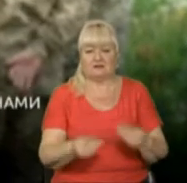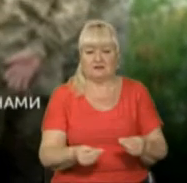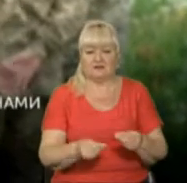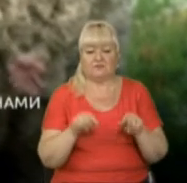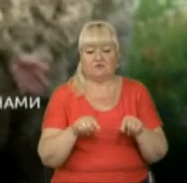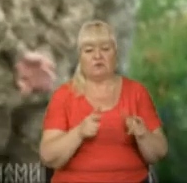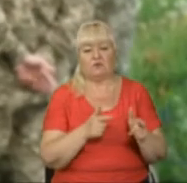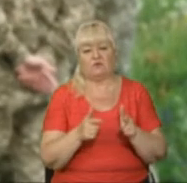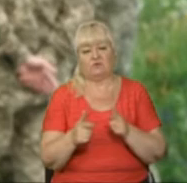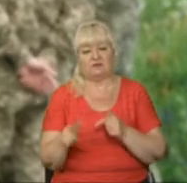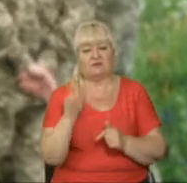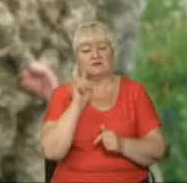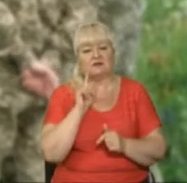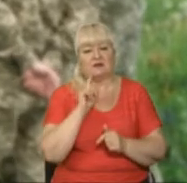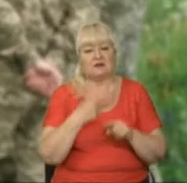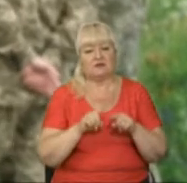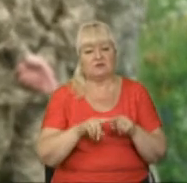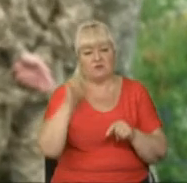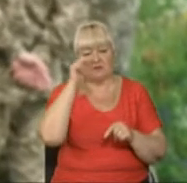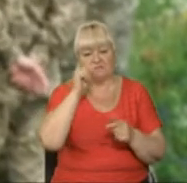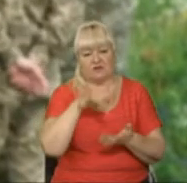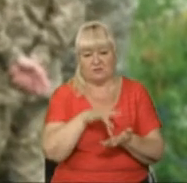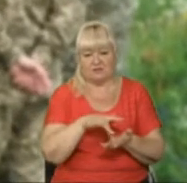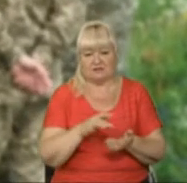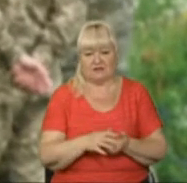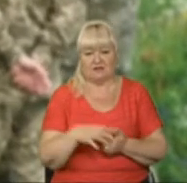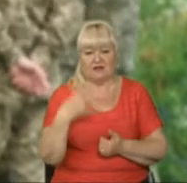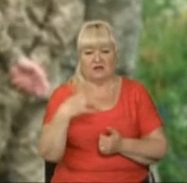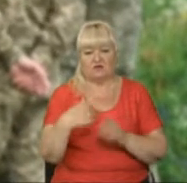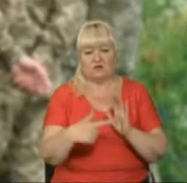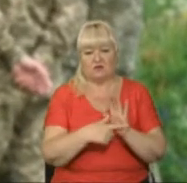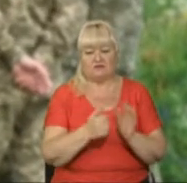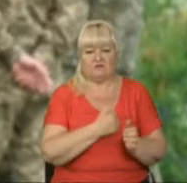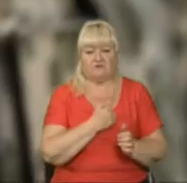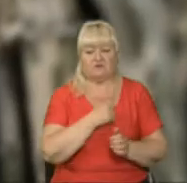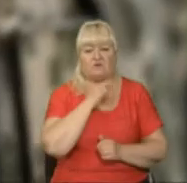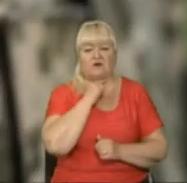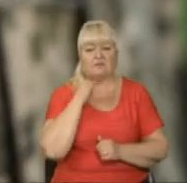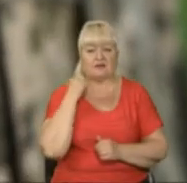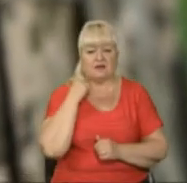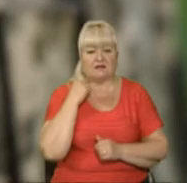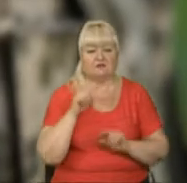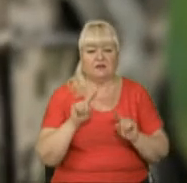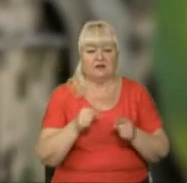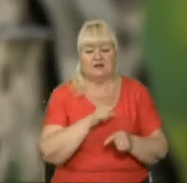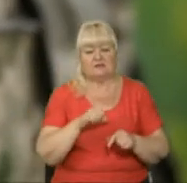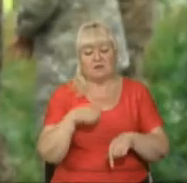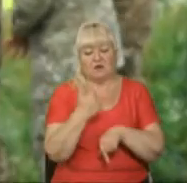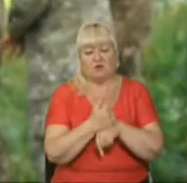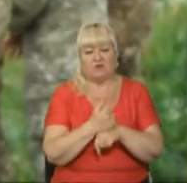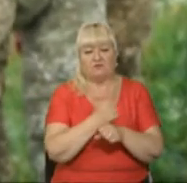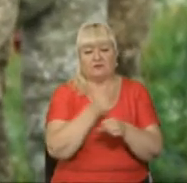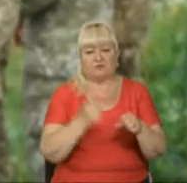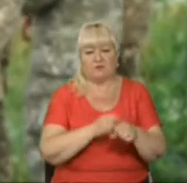Тут готується наразі на цьому навчальному центрі 47 військових капеланів. Тому що найголовніше в Збройних